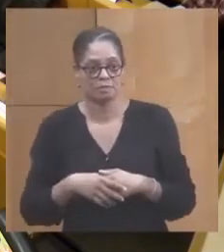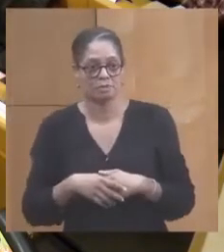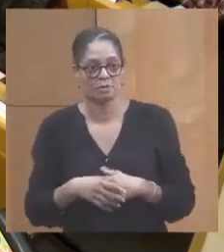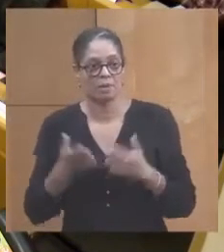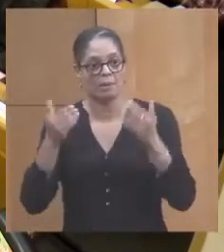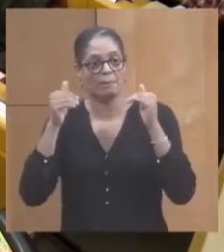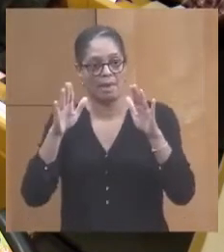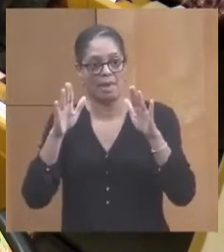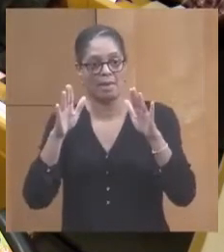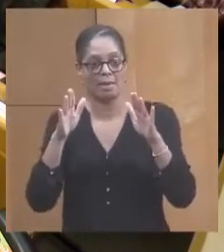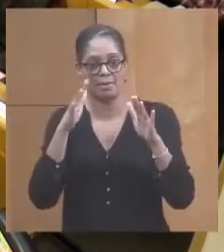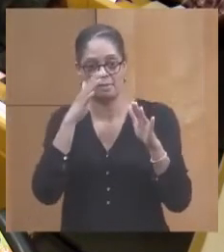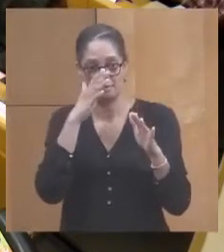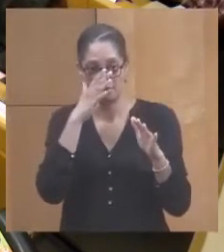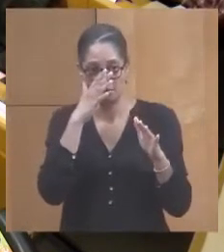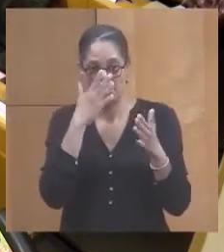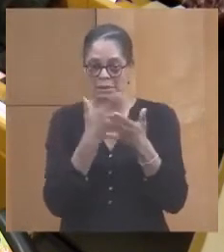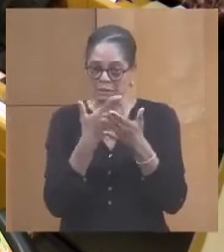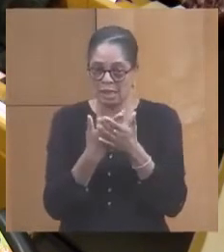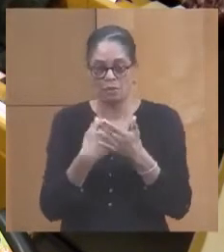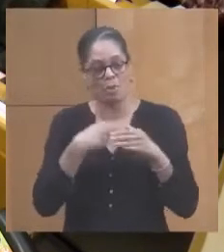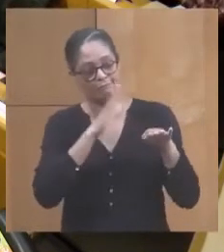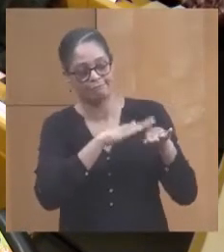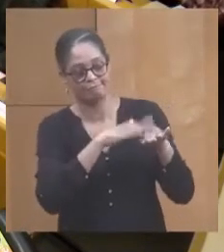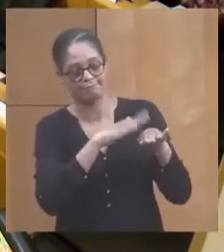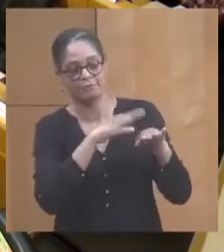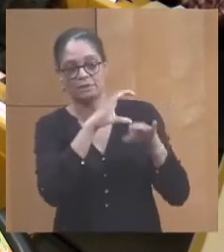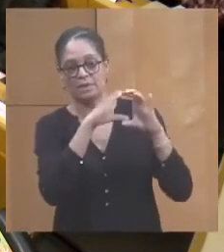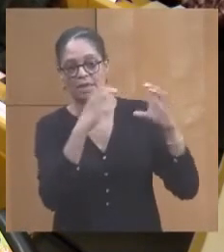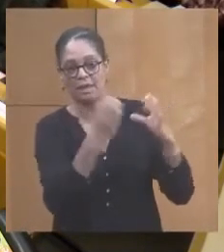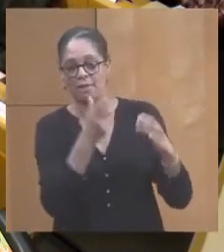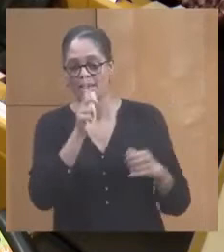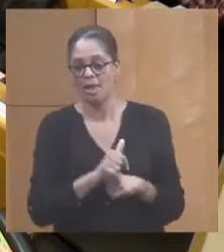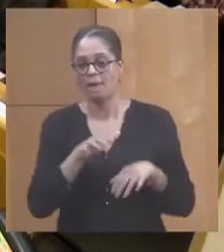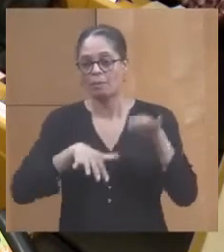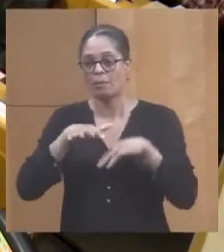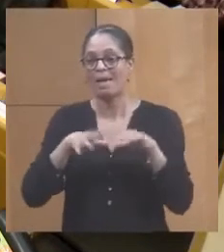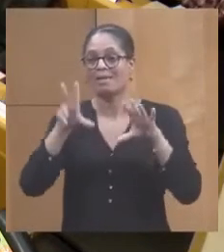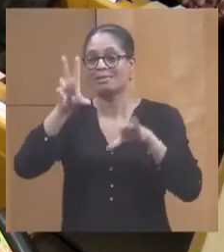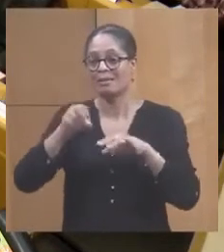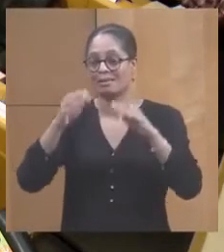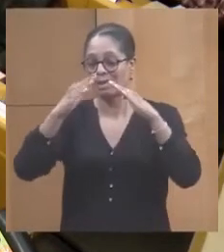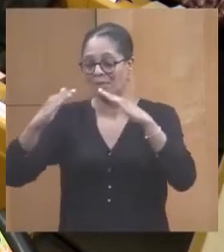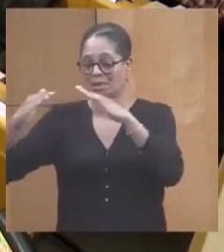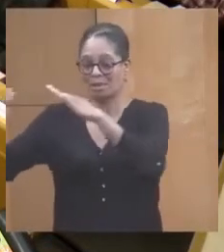Par contre, et c'est là que j'interpelle la CTM, nous avons une trentaine d'abris